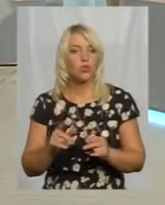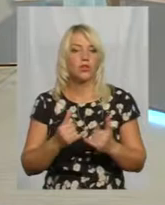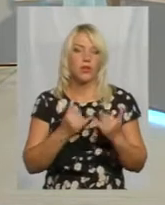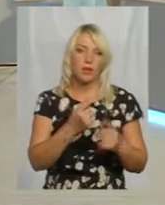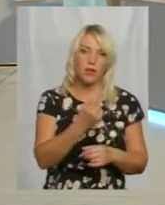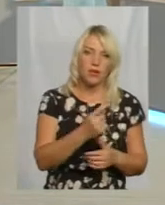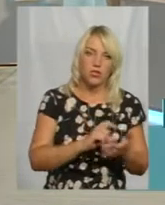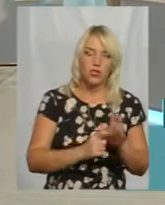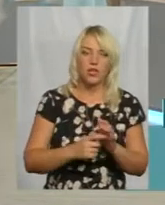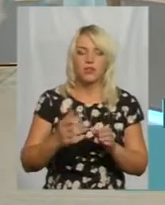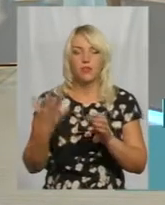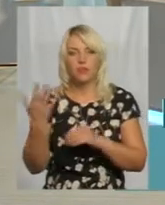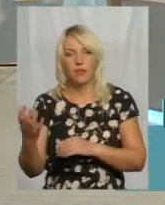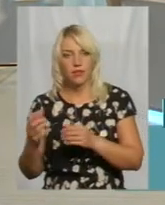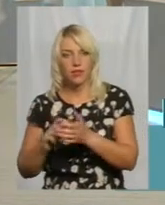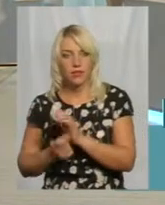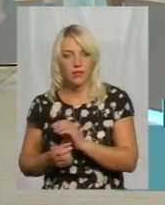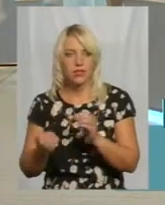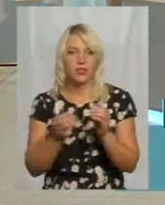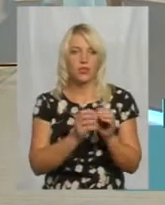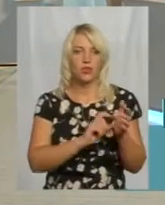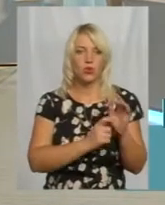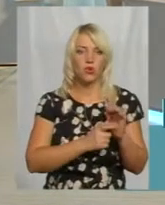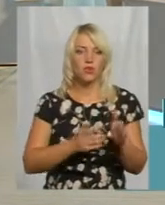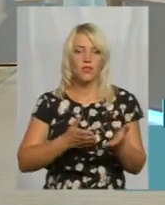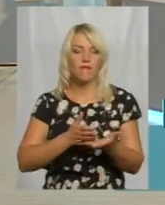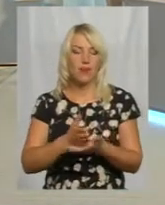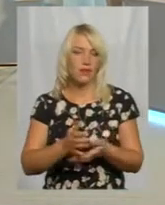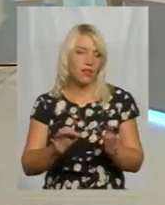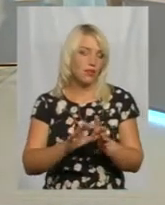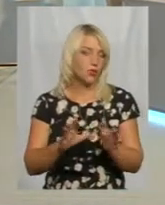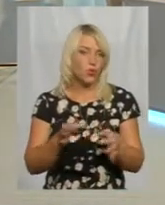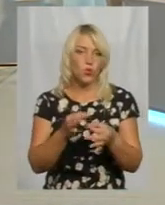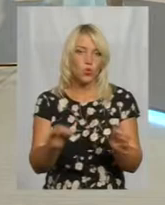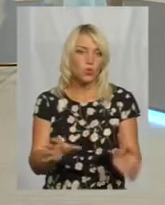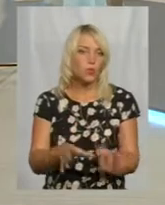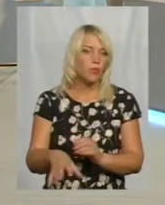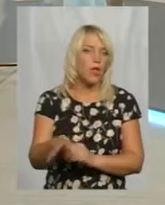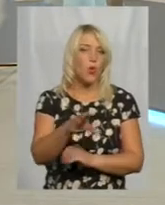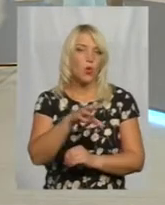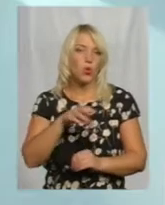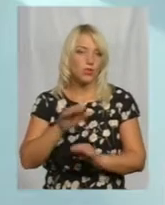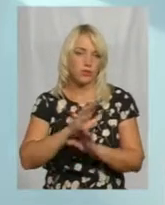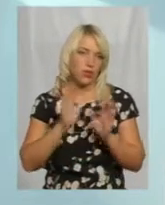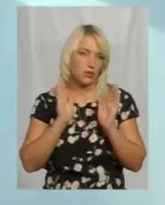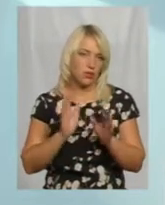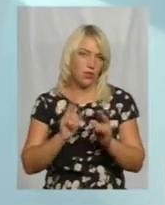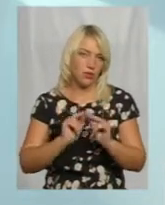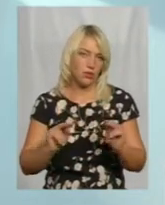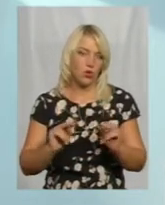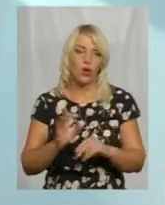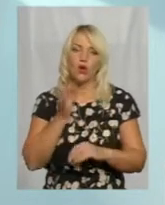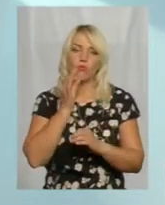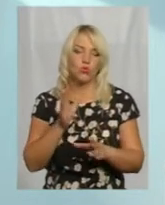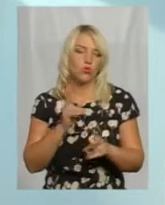що для п'ятих, що для десятих класів, версія електронна доступна всім. І в тому числі не тільки педагогічні працівники, будь